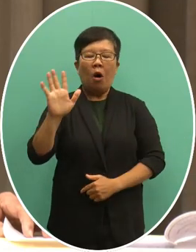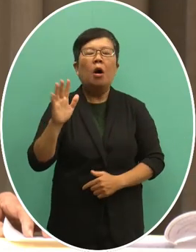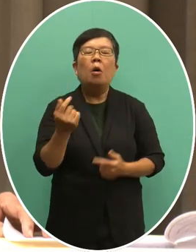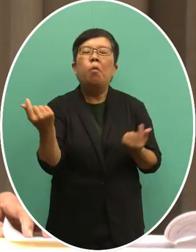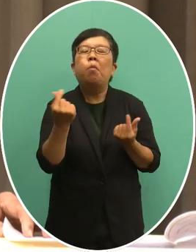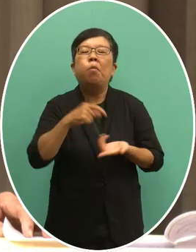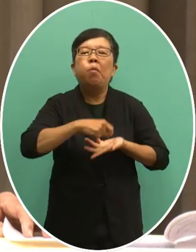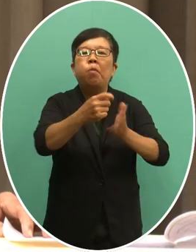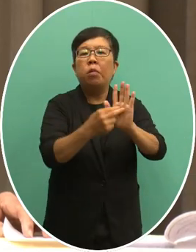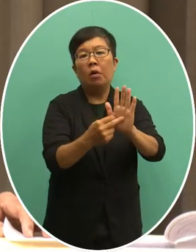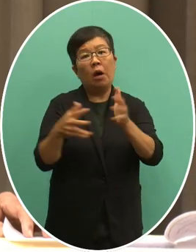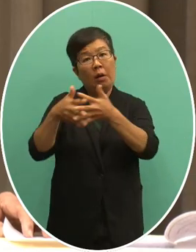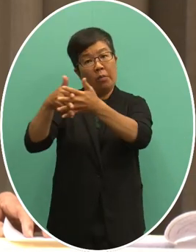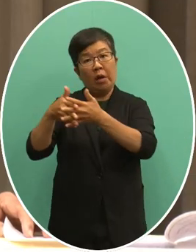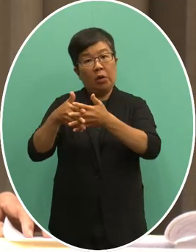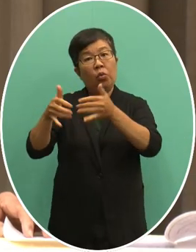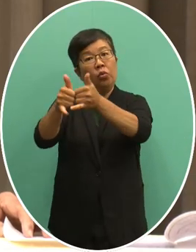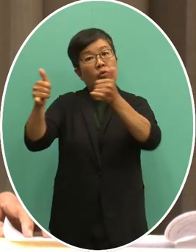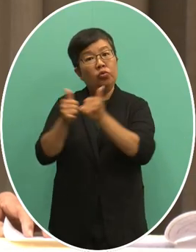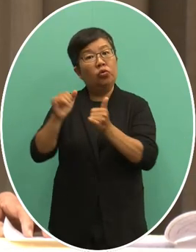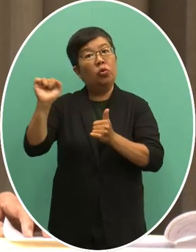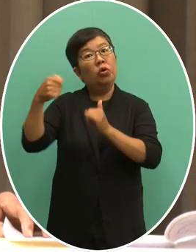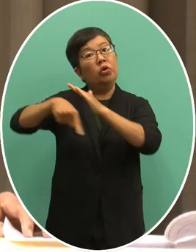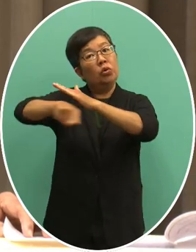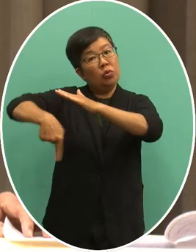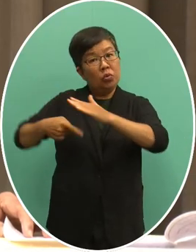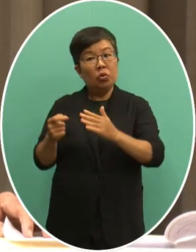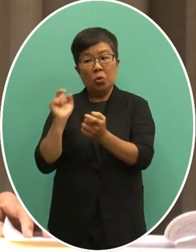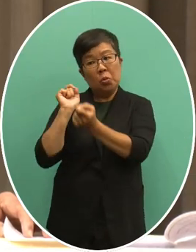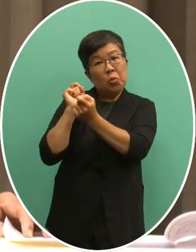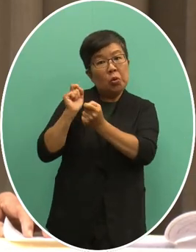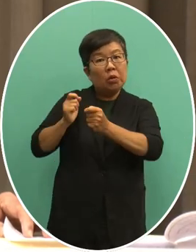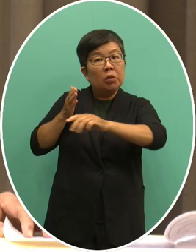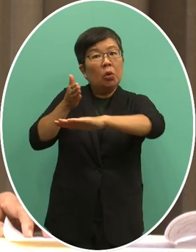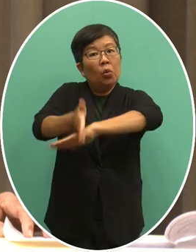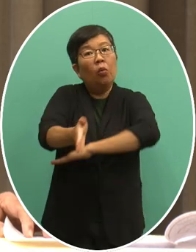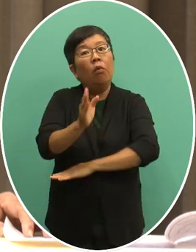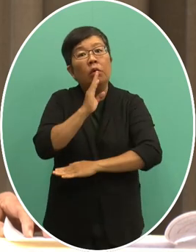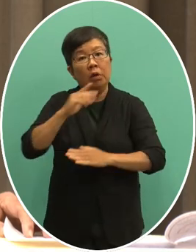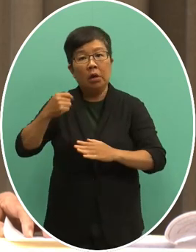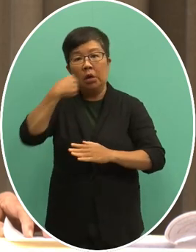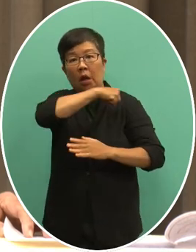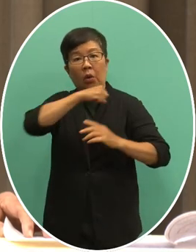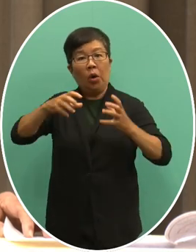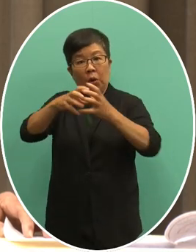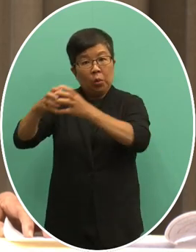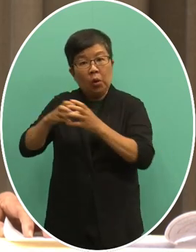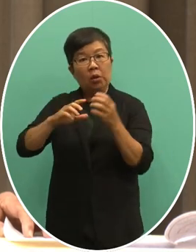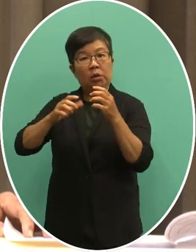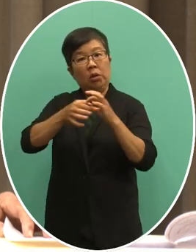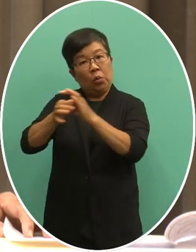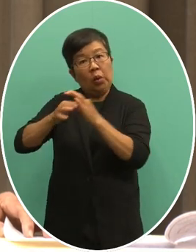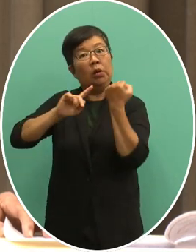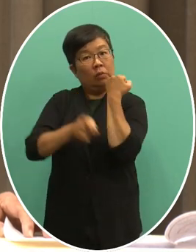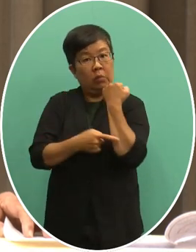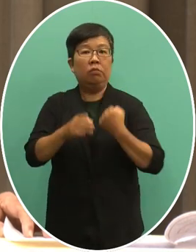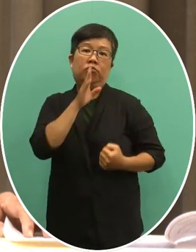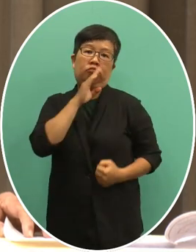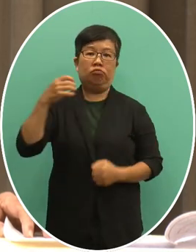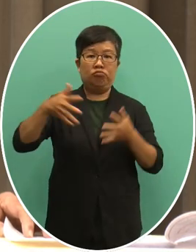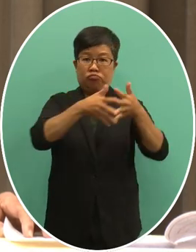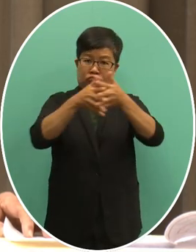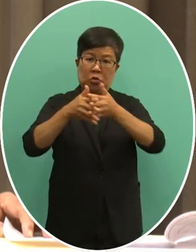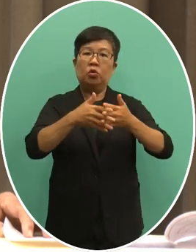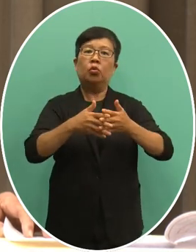子来说美国众议院好像刚刚通过了台湾团结关系法那个就是一个很明显的美国国内民